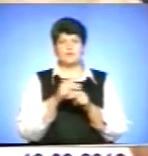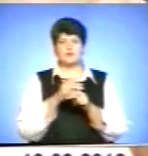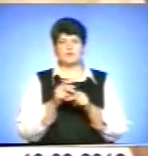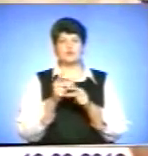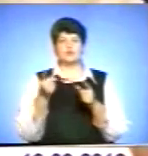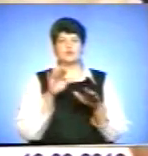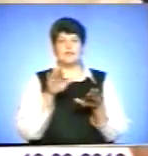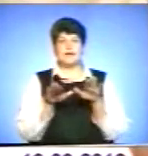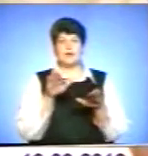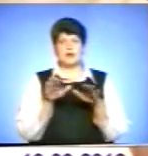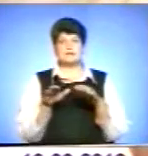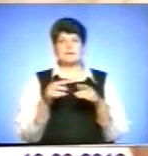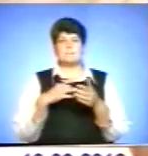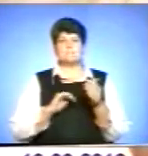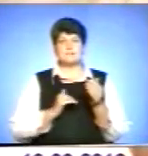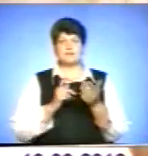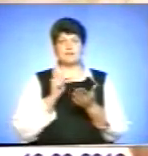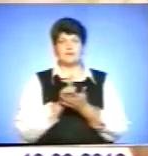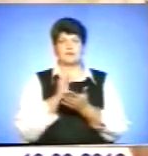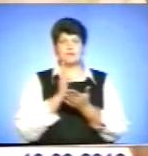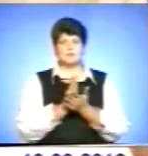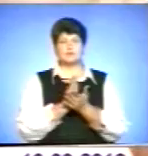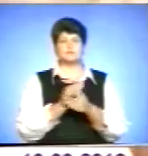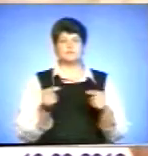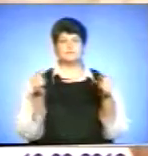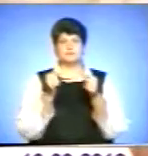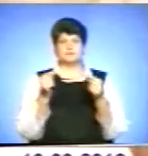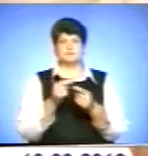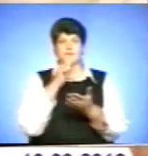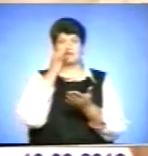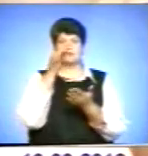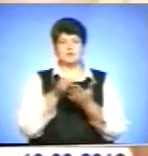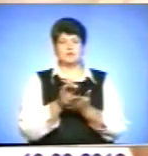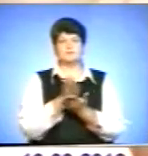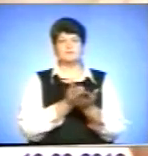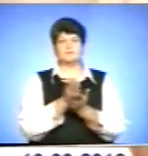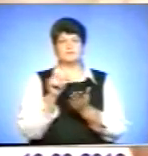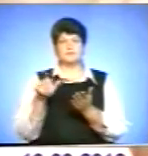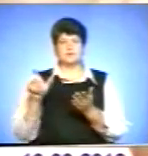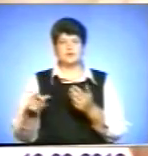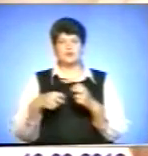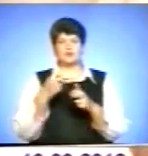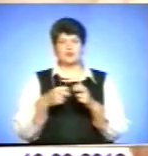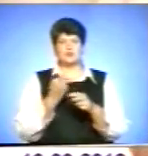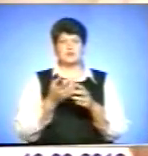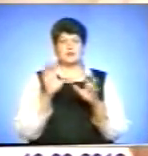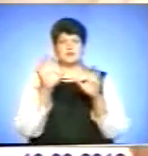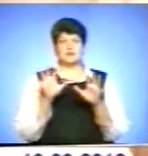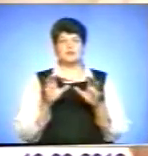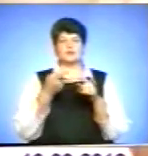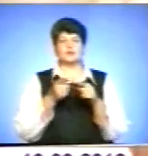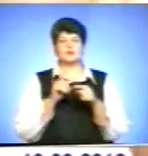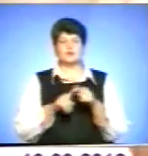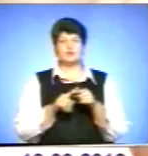дерегуляції бізнесу, які повинні мати конкретні пункти чіткої відповідальності чиновників за порушення статей цього закону, які будуть